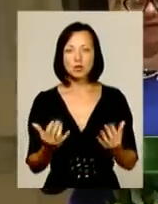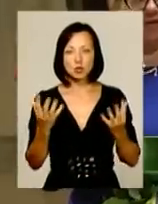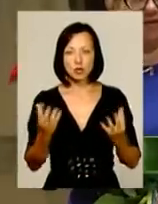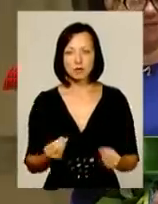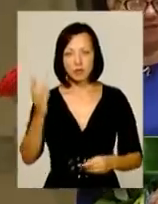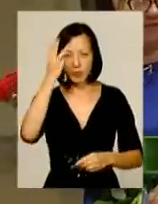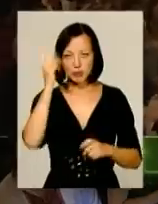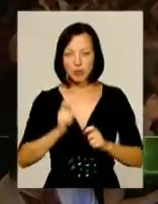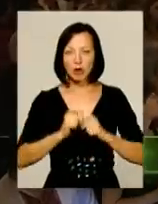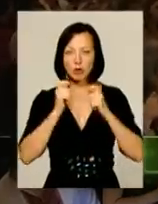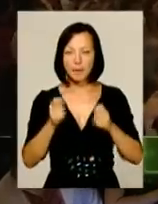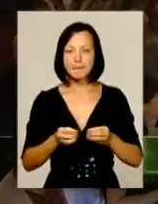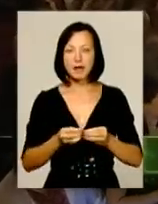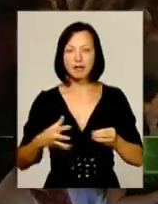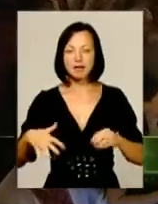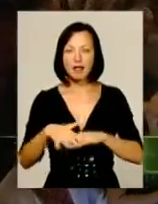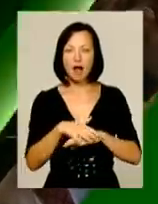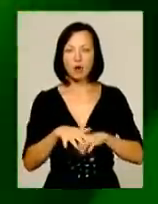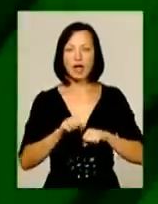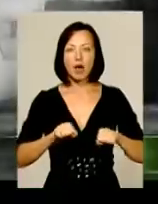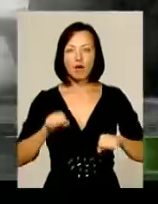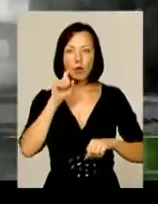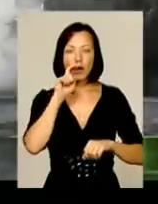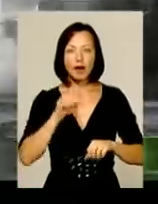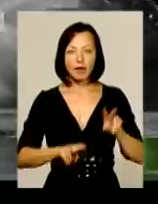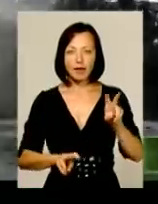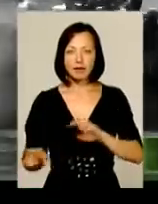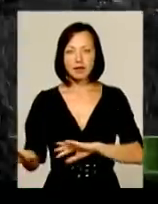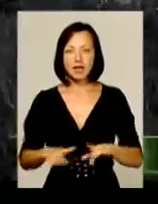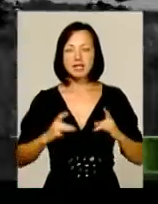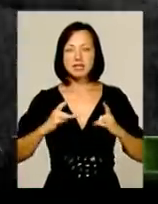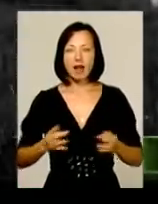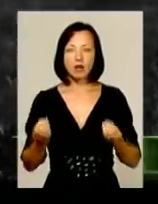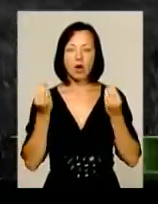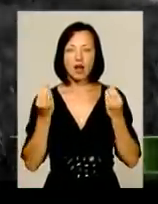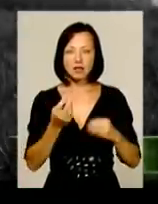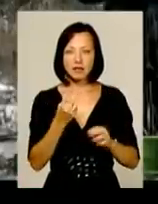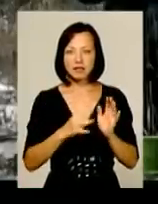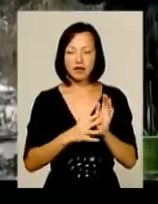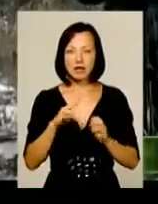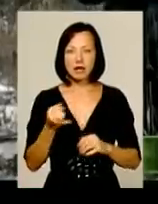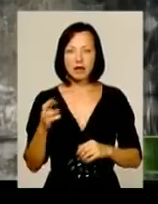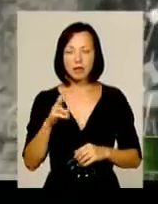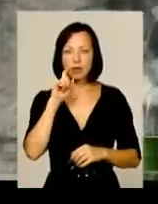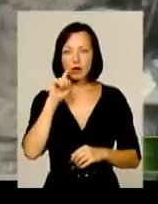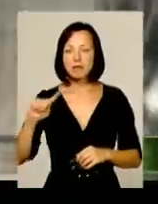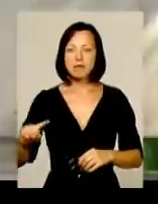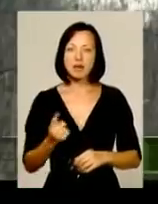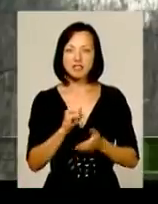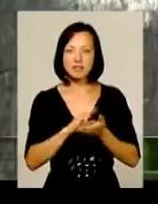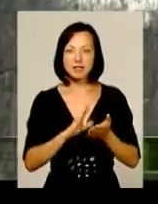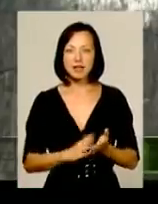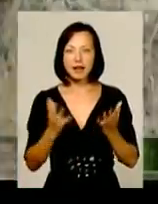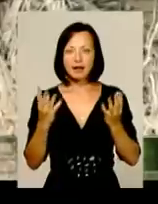нагородили 15-тьох народних героїв України. Свято еліти. 29 липня в Україні вперше відзначили День сил